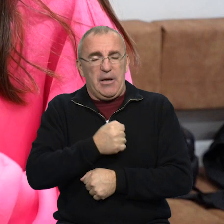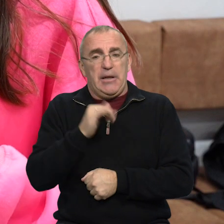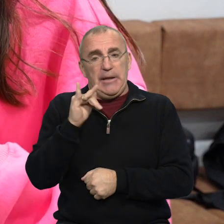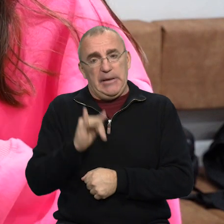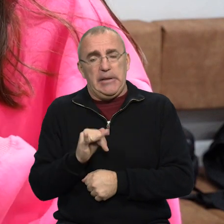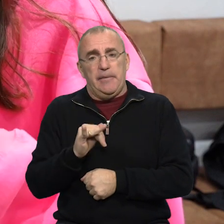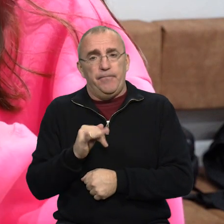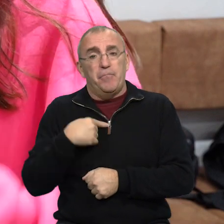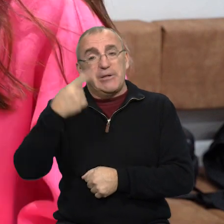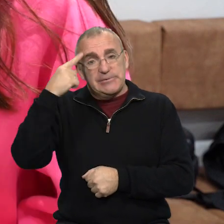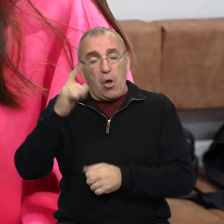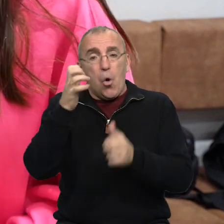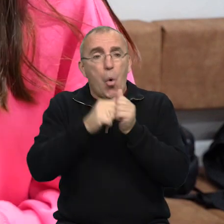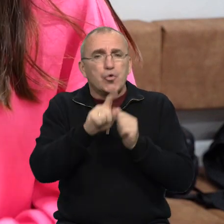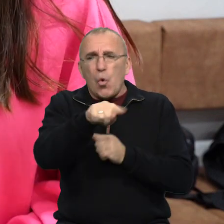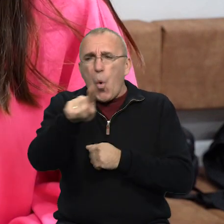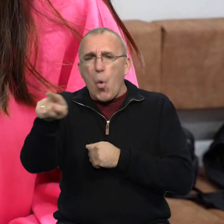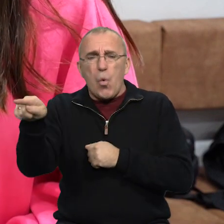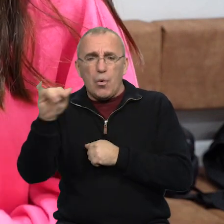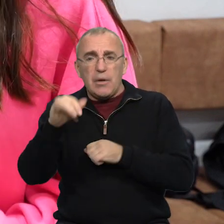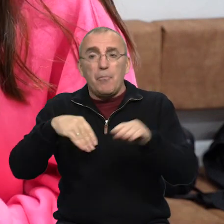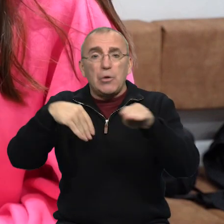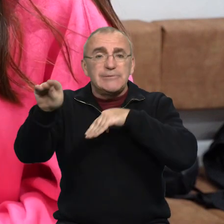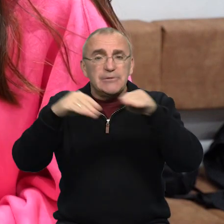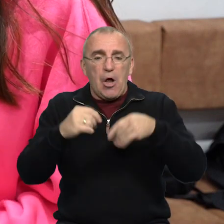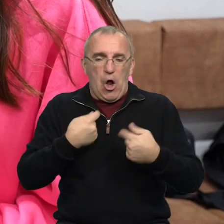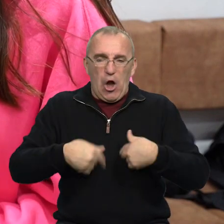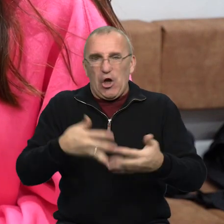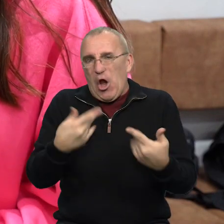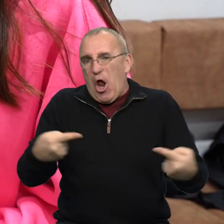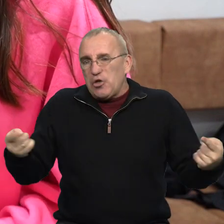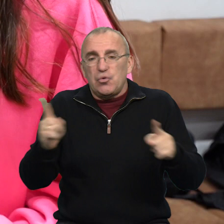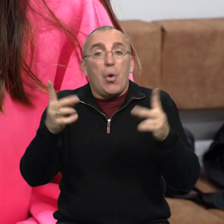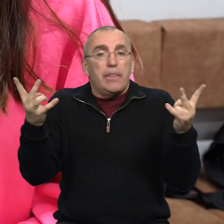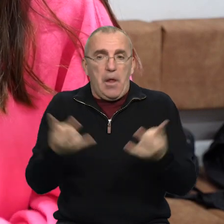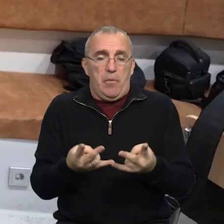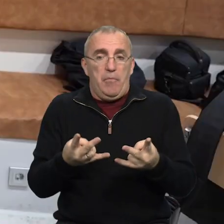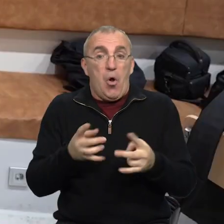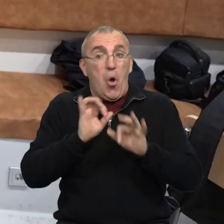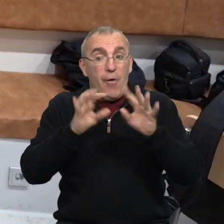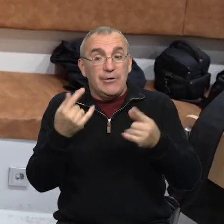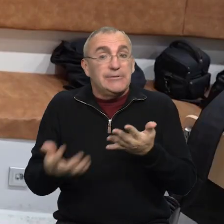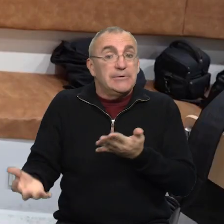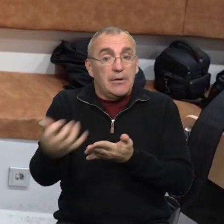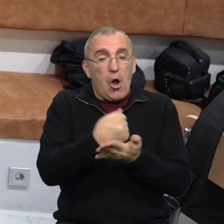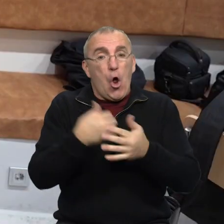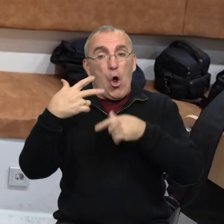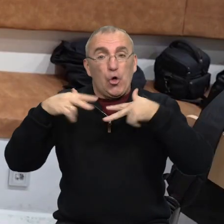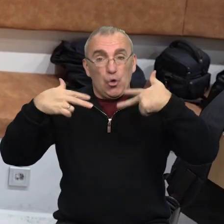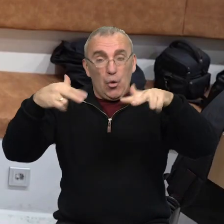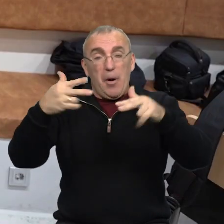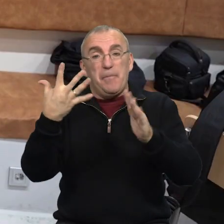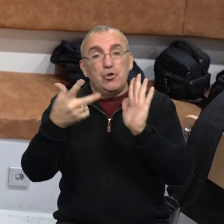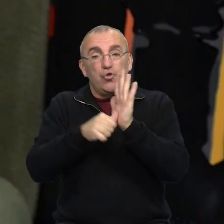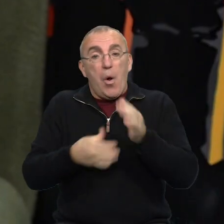ми знаємо кожного особисто і закуповуємо речі, які їм необхідні. Говорить, нині збирають на дрони